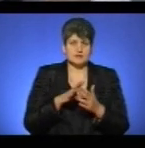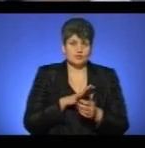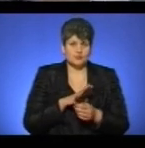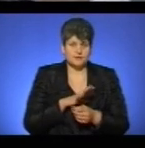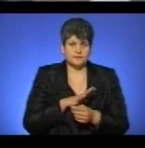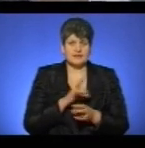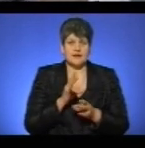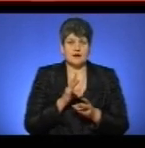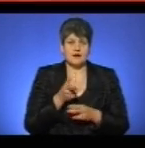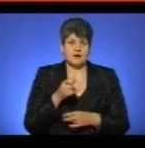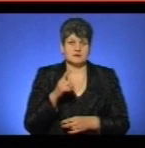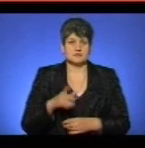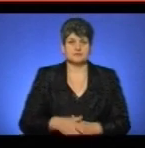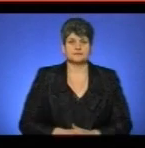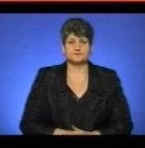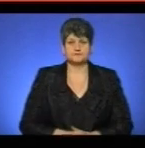природні гази.